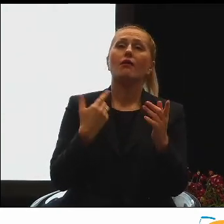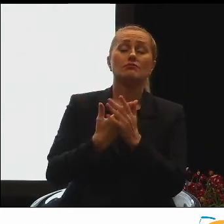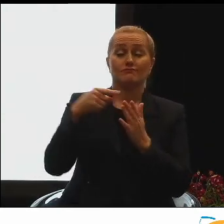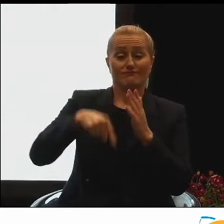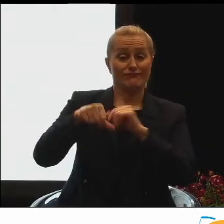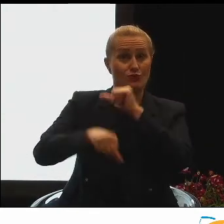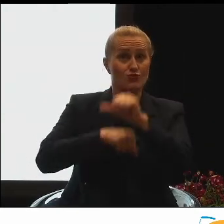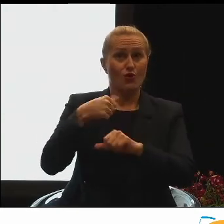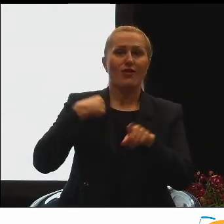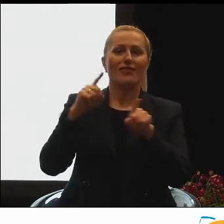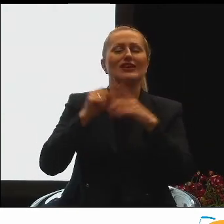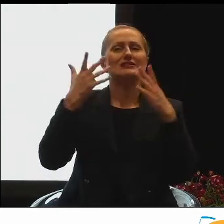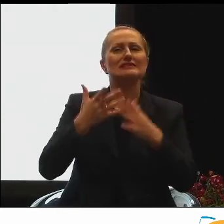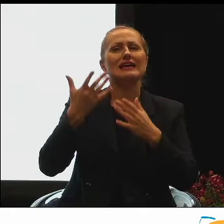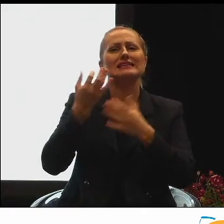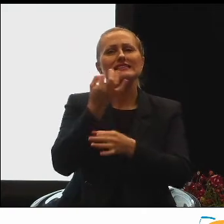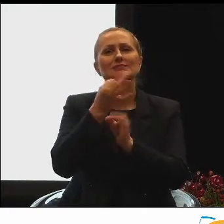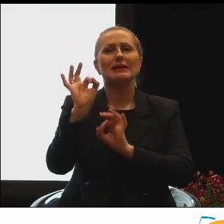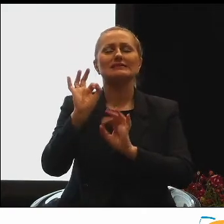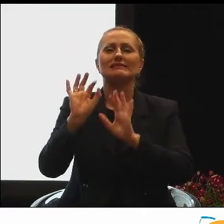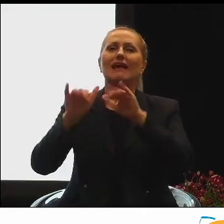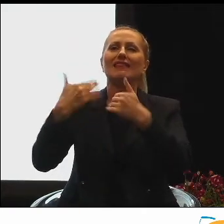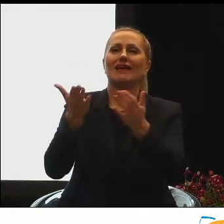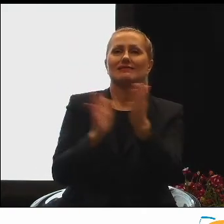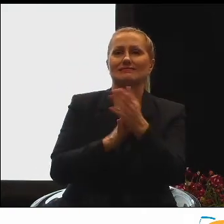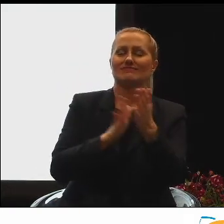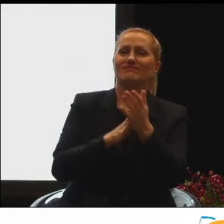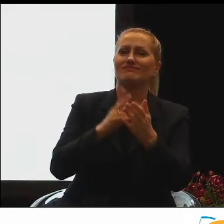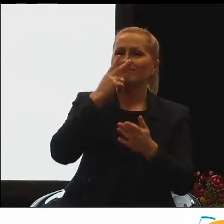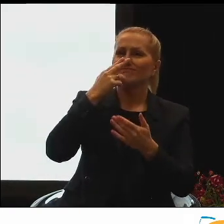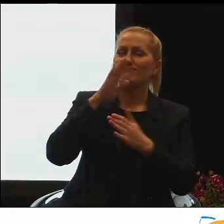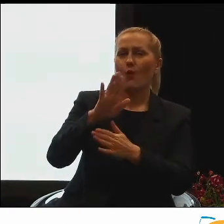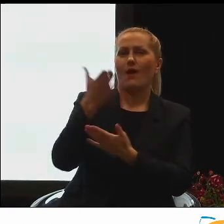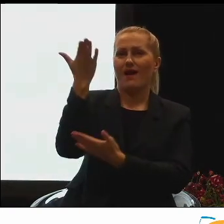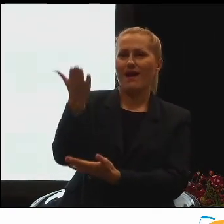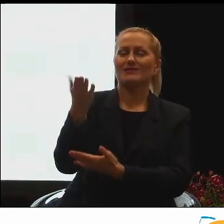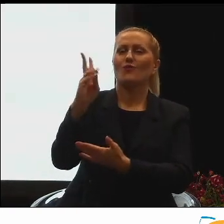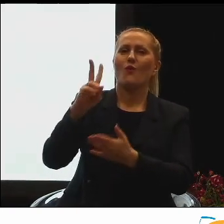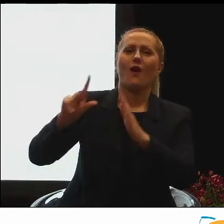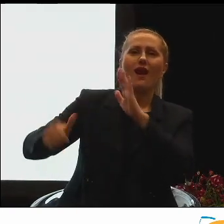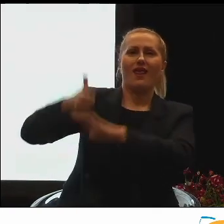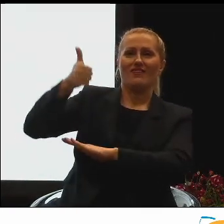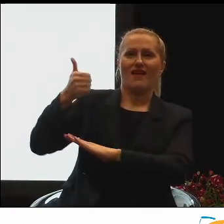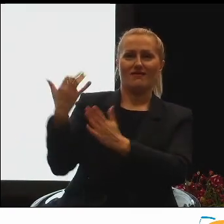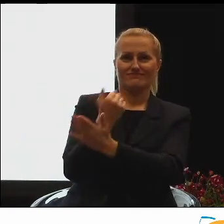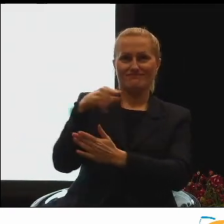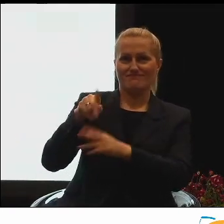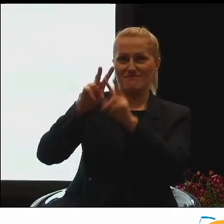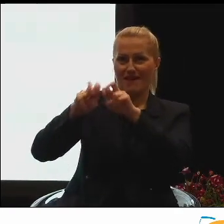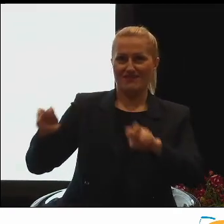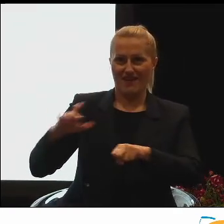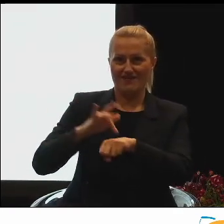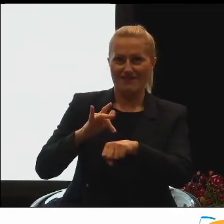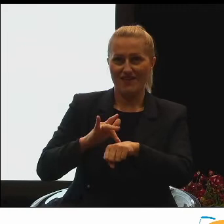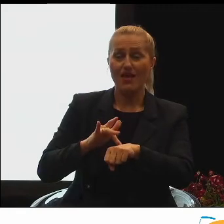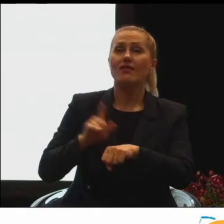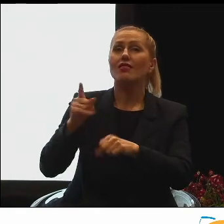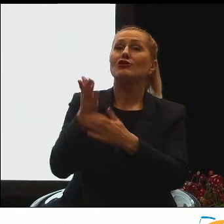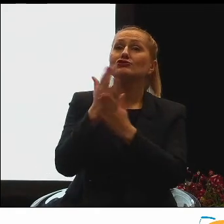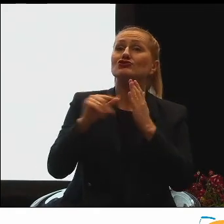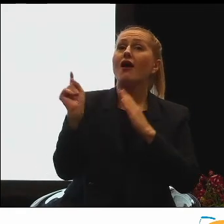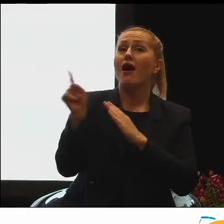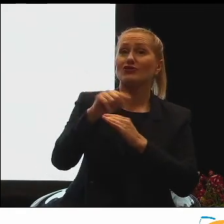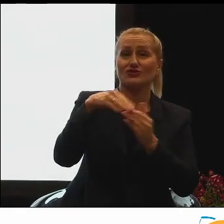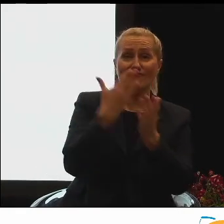roku chcieliśmy jakoś szczególnie wyróżnić literów badania, więc przy niektórych firmach